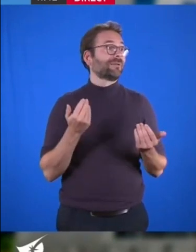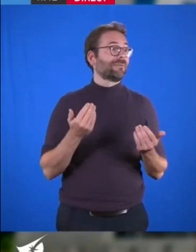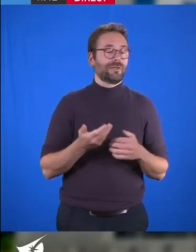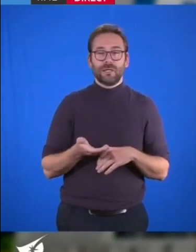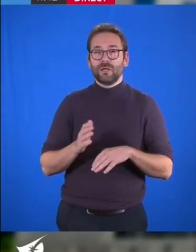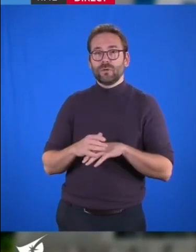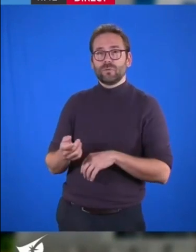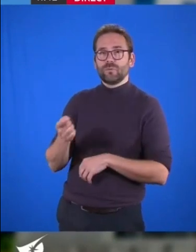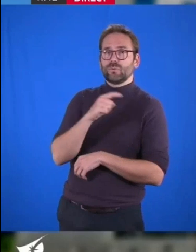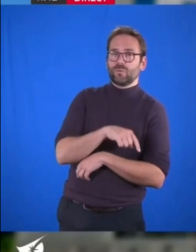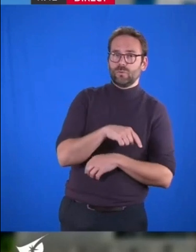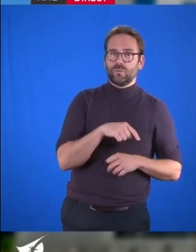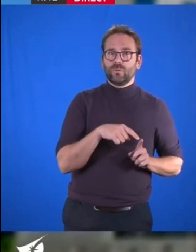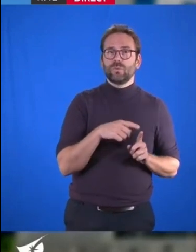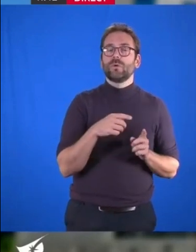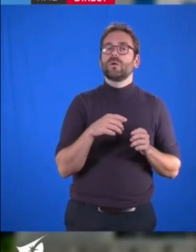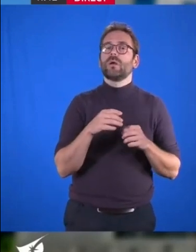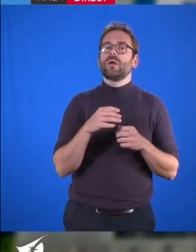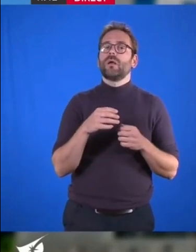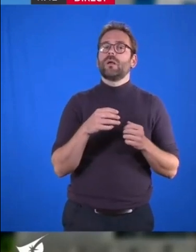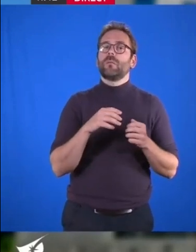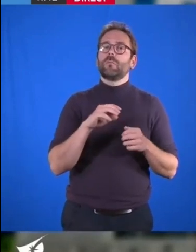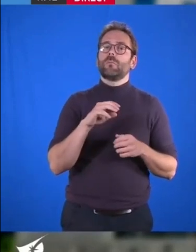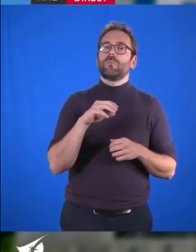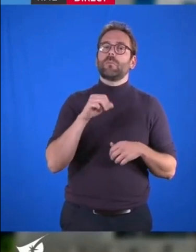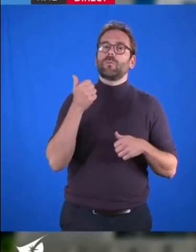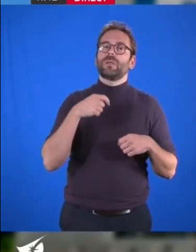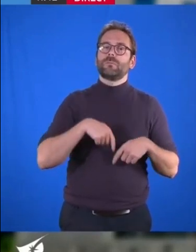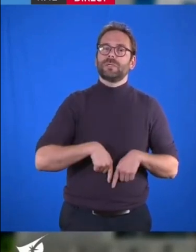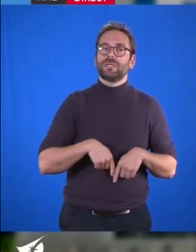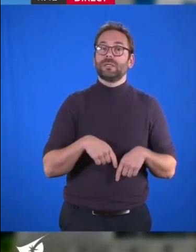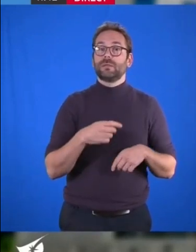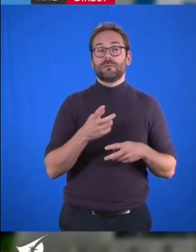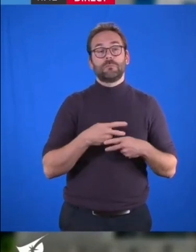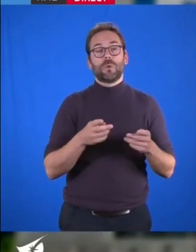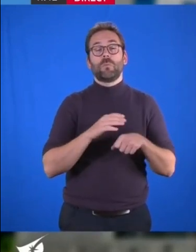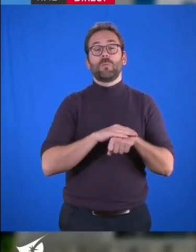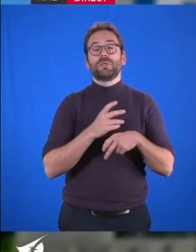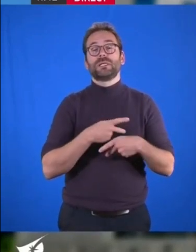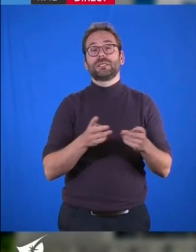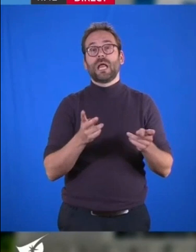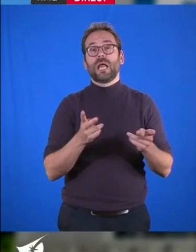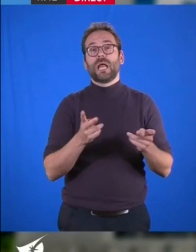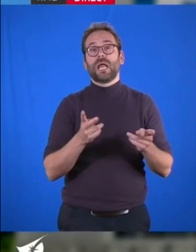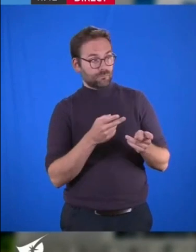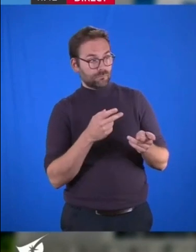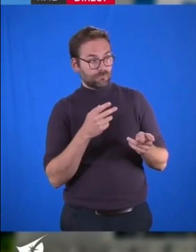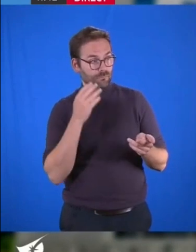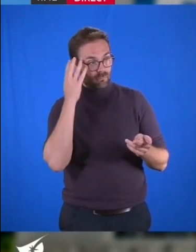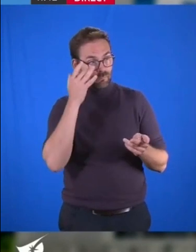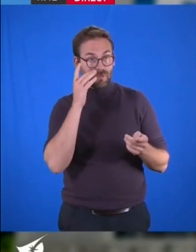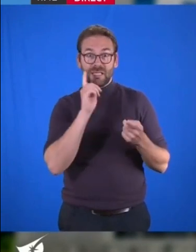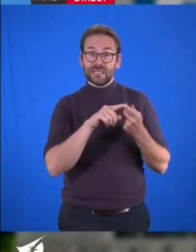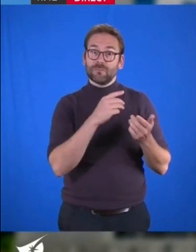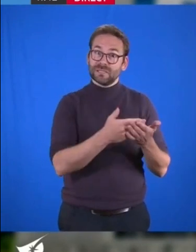Barnier lors de son discours de politique générale, elle nous laisse craindre le pire, pas seulement sur ce sujet-là,